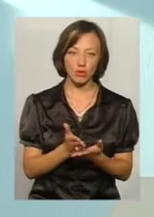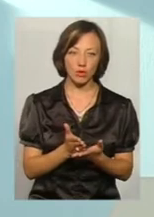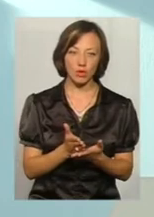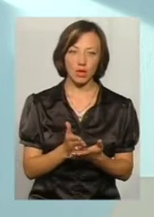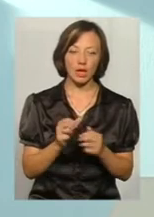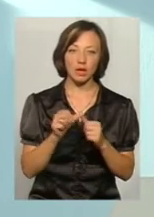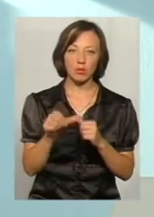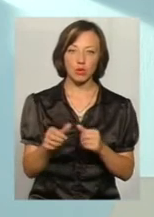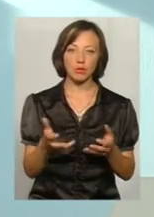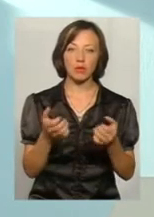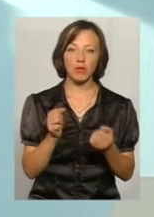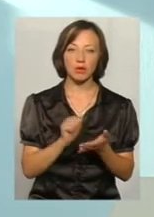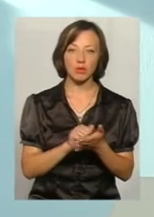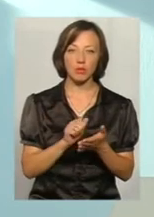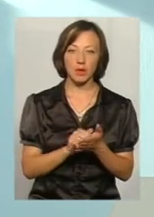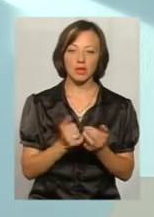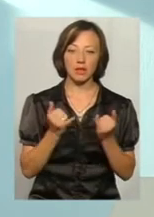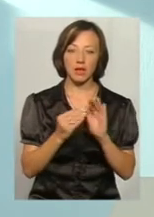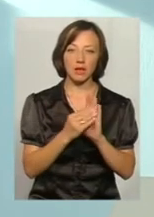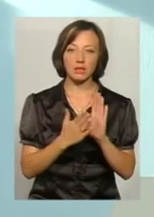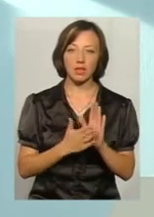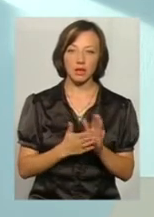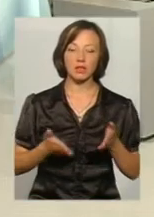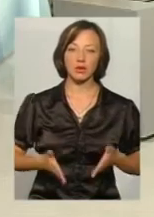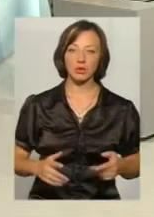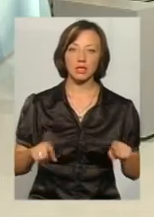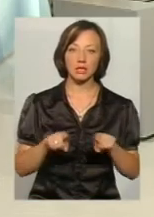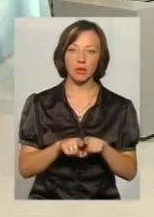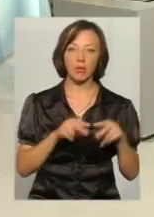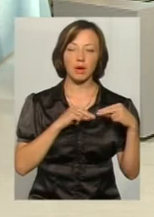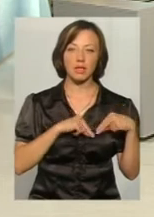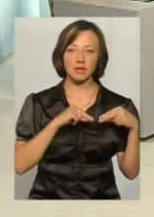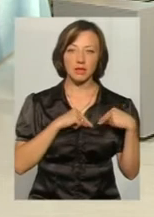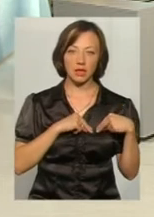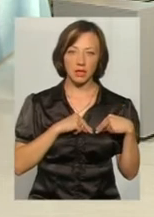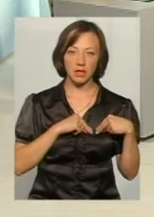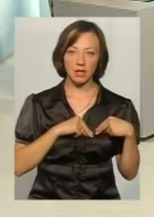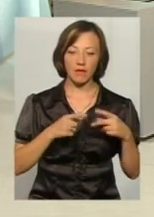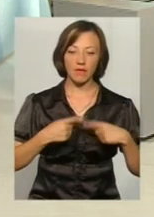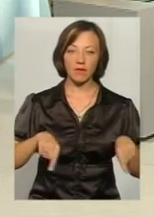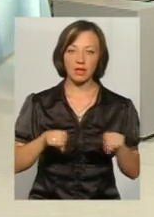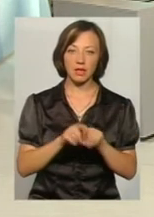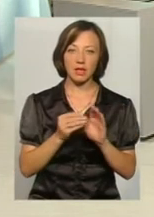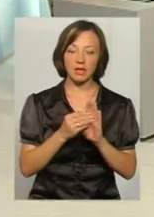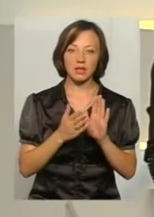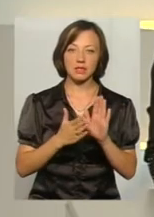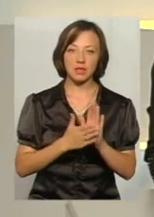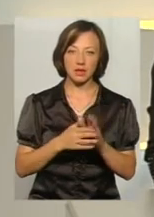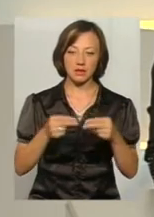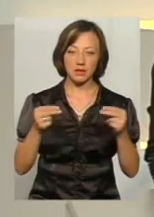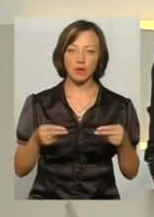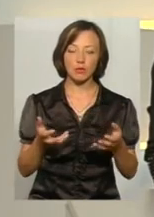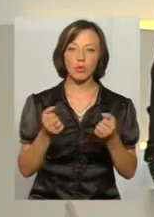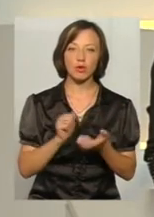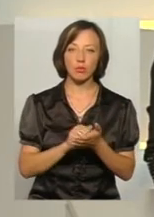Крім того, що приймаються документи для реєстрації народження, так само працівники відділів реєстрації актів цивільного стану приймають